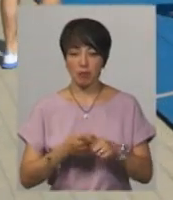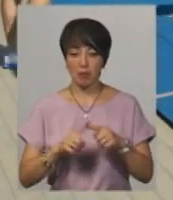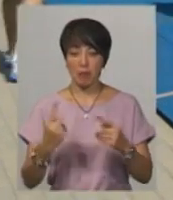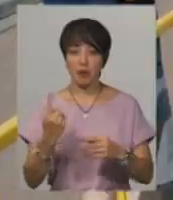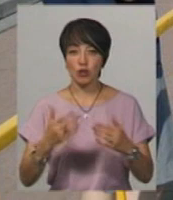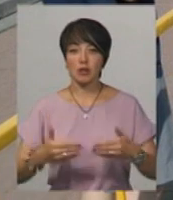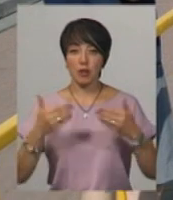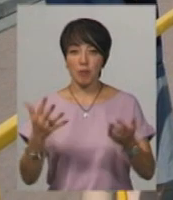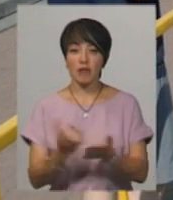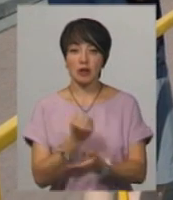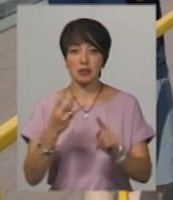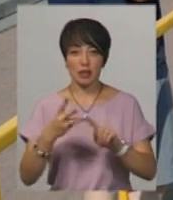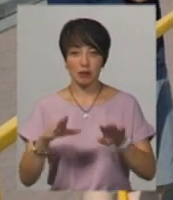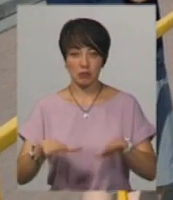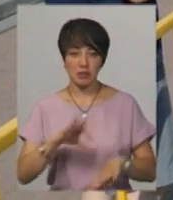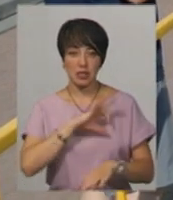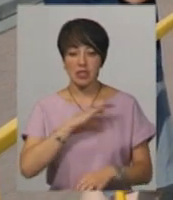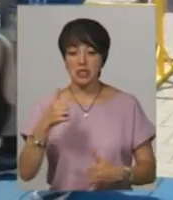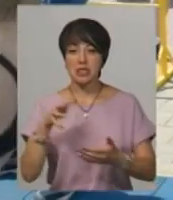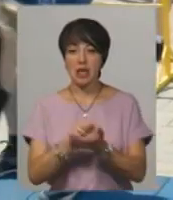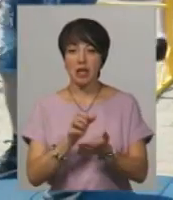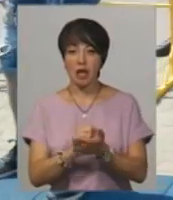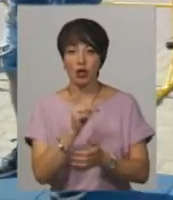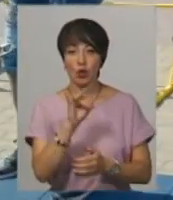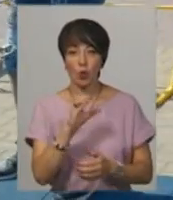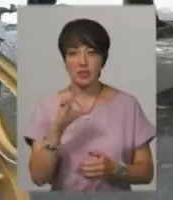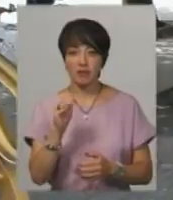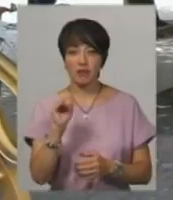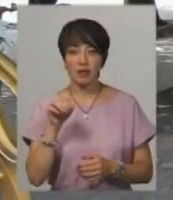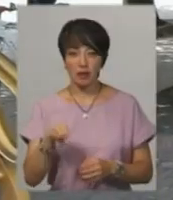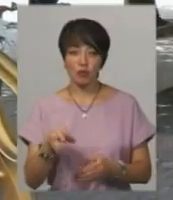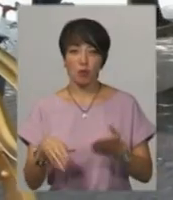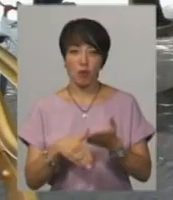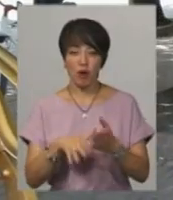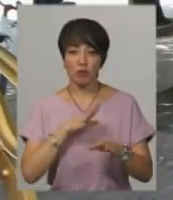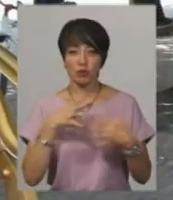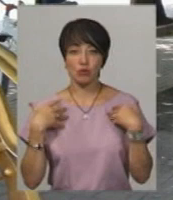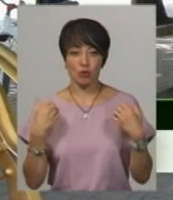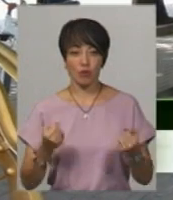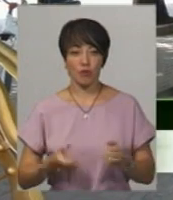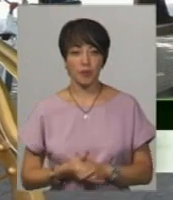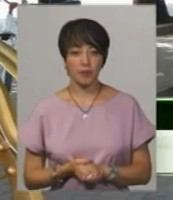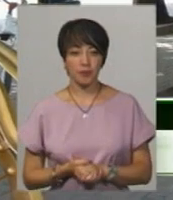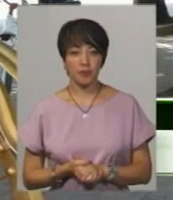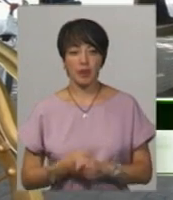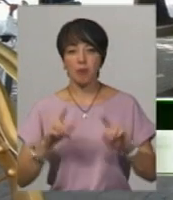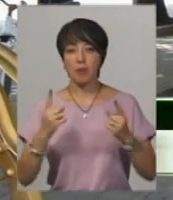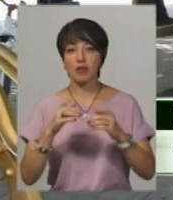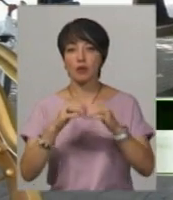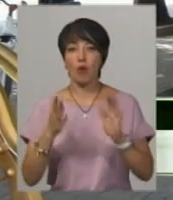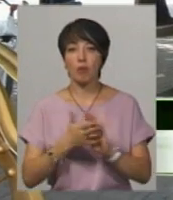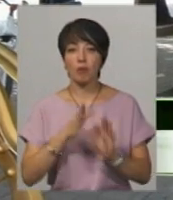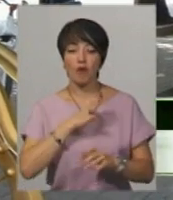етапі вибула бронзу, додає. Заняється косвітом, допомагає їй бути здоровою. Настрій – супер. Перший комплекс був досить